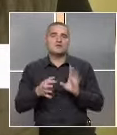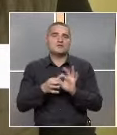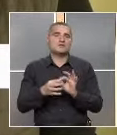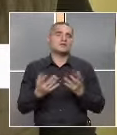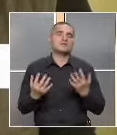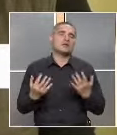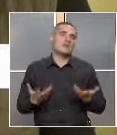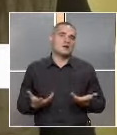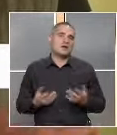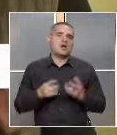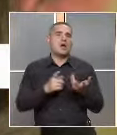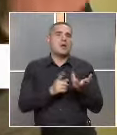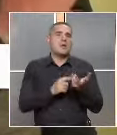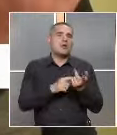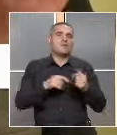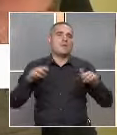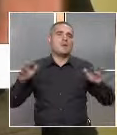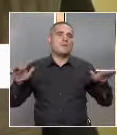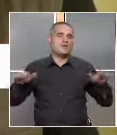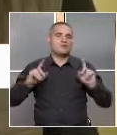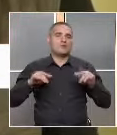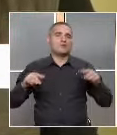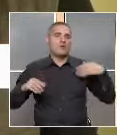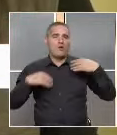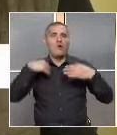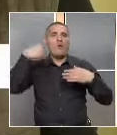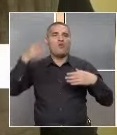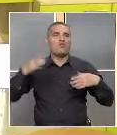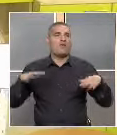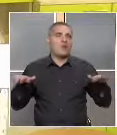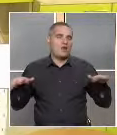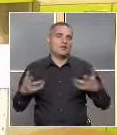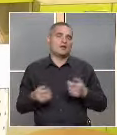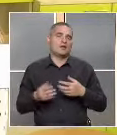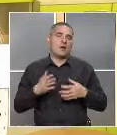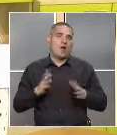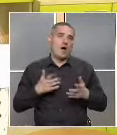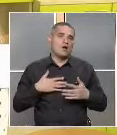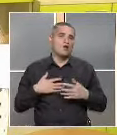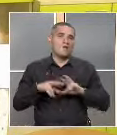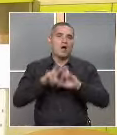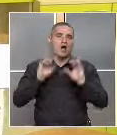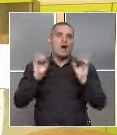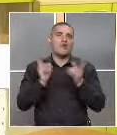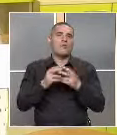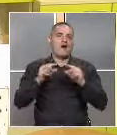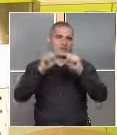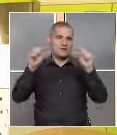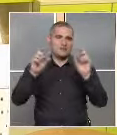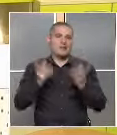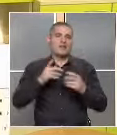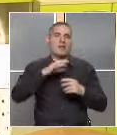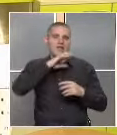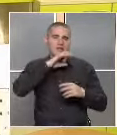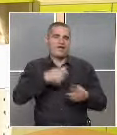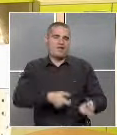математиката. Броиме птиците, които летат навън и така нататък. Ако имаме една глобална тема, например Дядо Вади